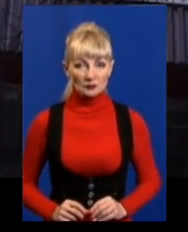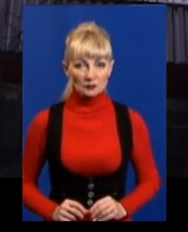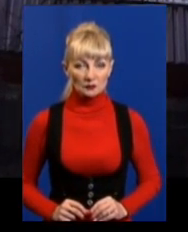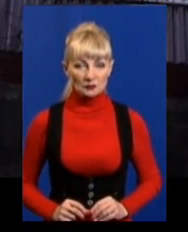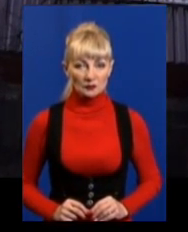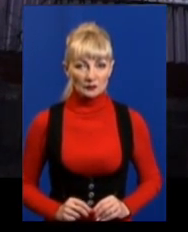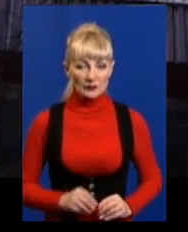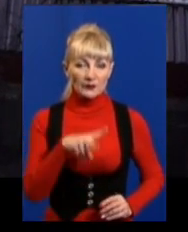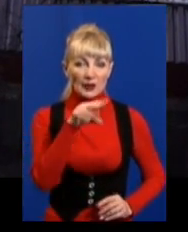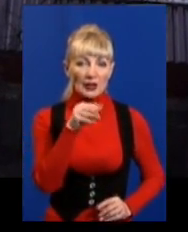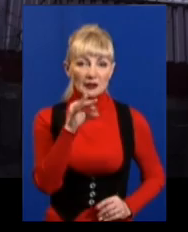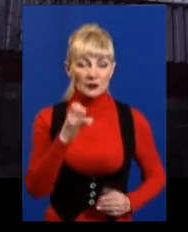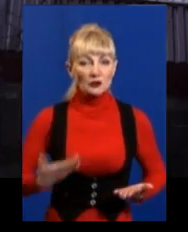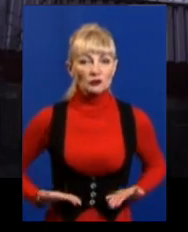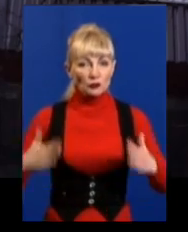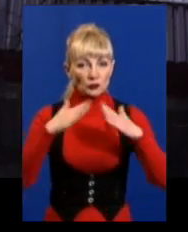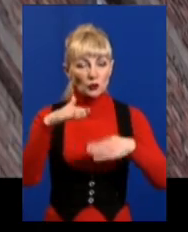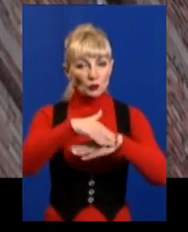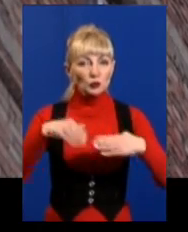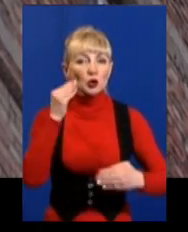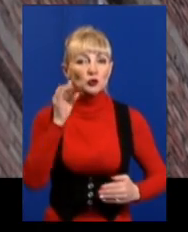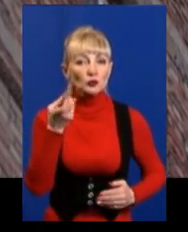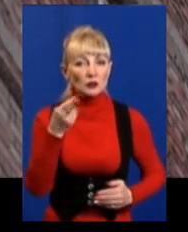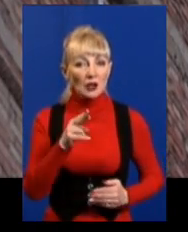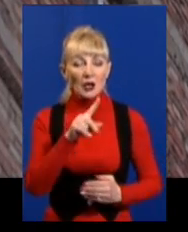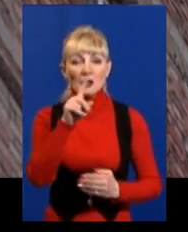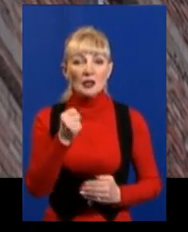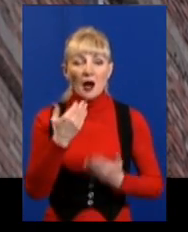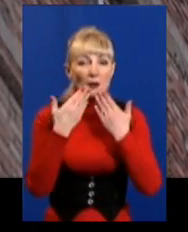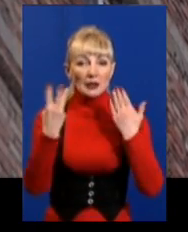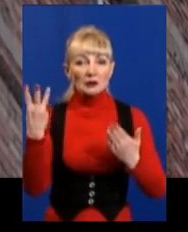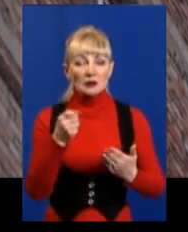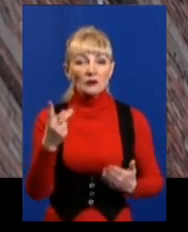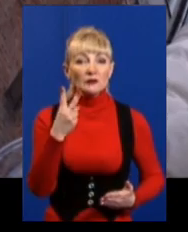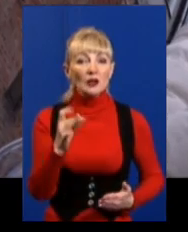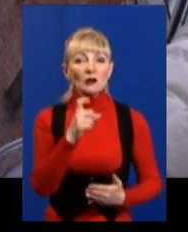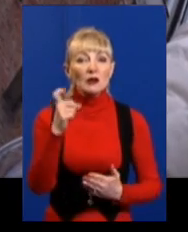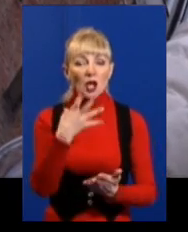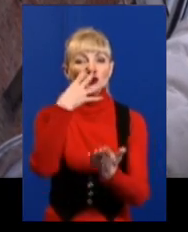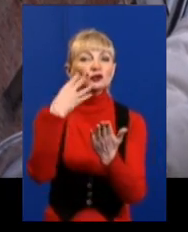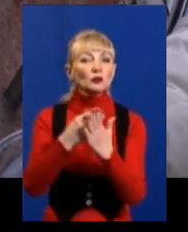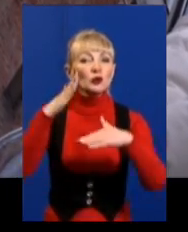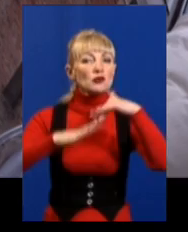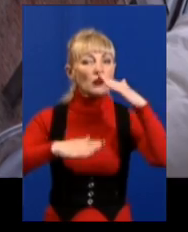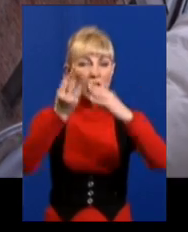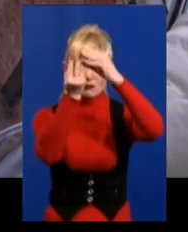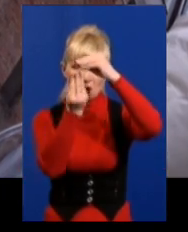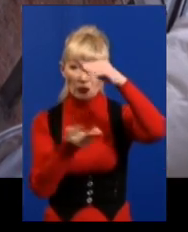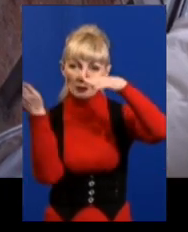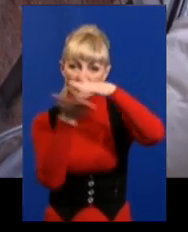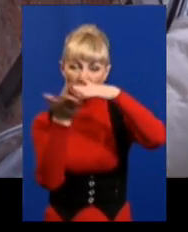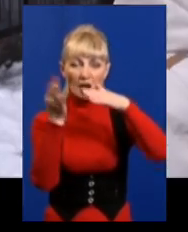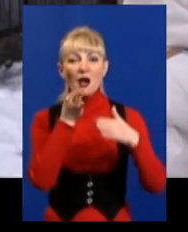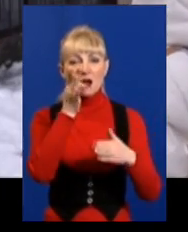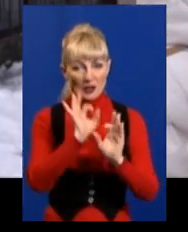Ігор Літвінов мешкає в будинку на вулиці Сумській. За останні три тижні він вдруге власноруч збиває бурульки, розповідає його дружина